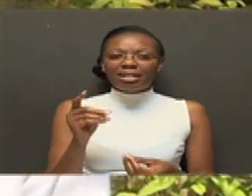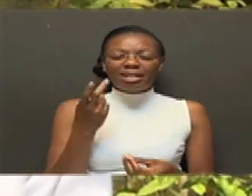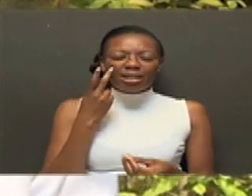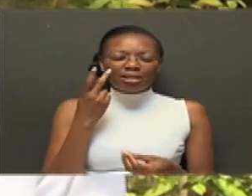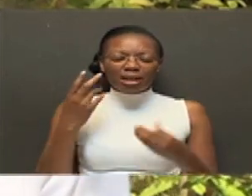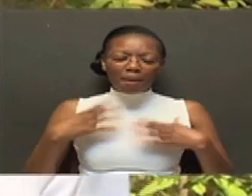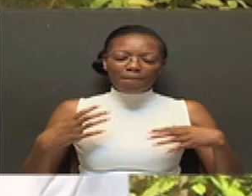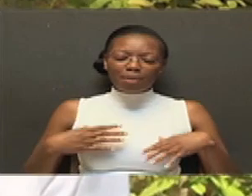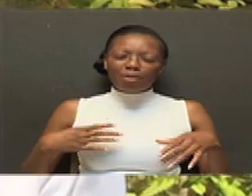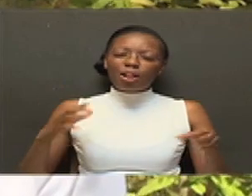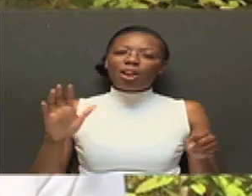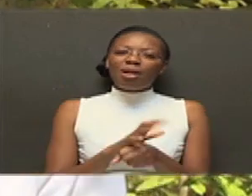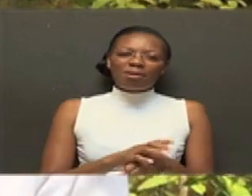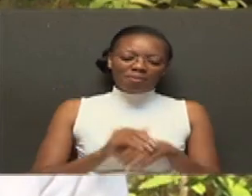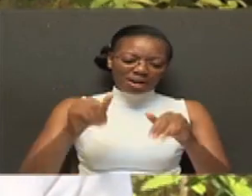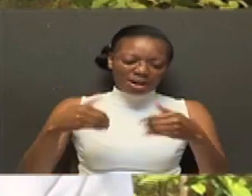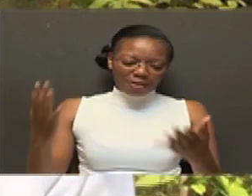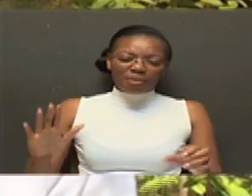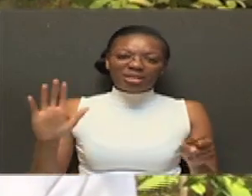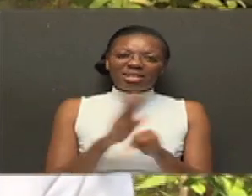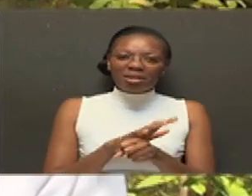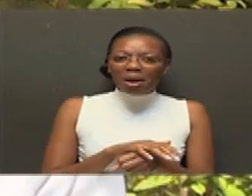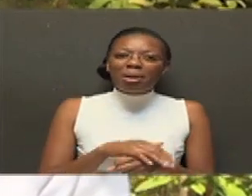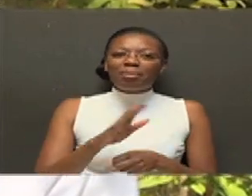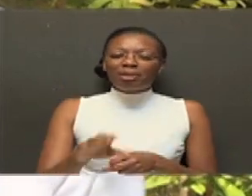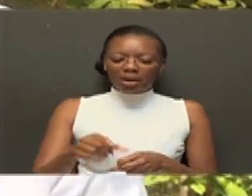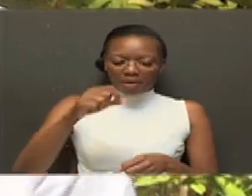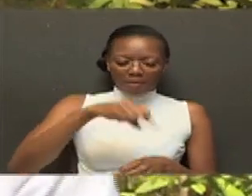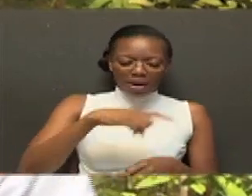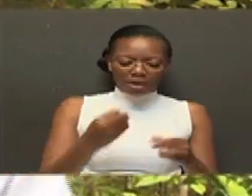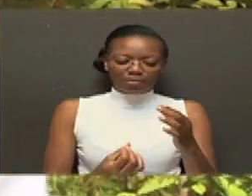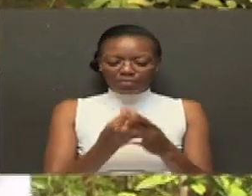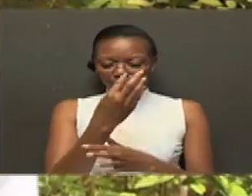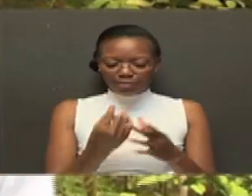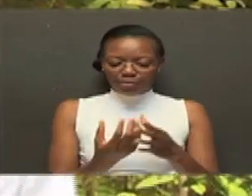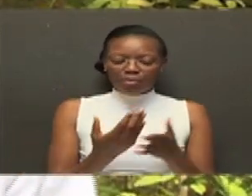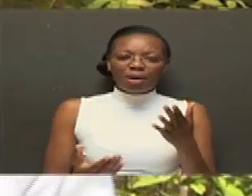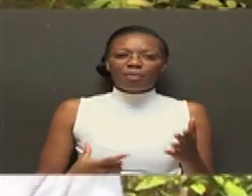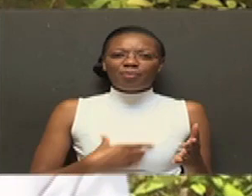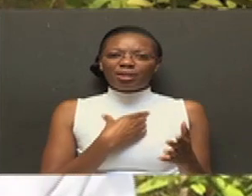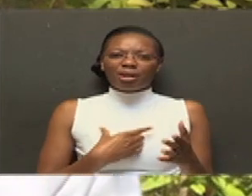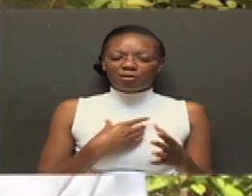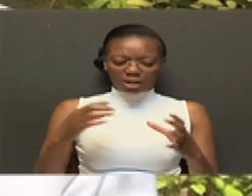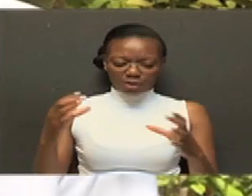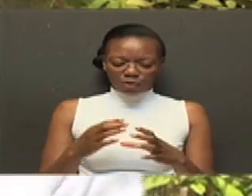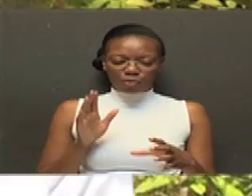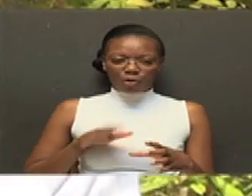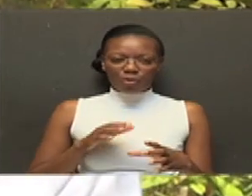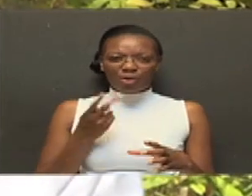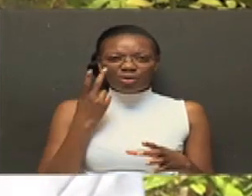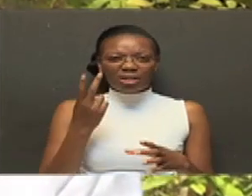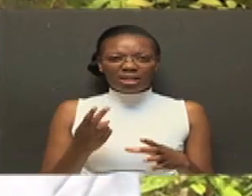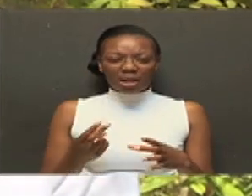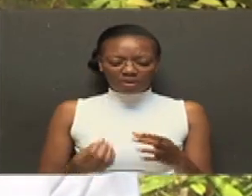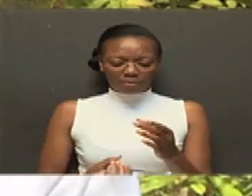na wengine wameanza kutegeneza product, wanauza. So, ukieda kichivurani kute grupu ya wamama inauza, na wanapata pesa. Kama mwana science